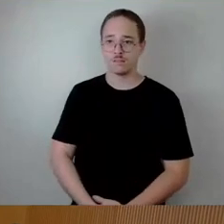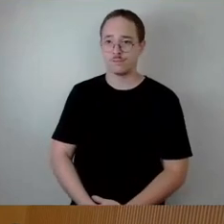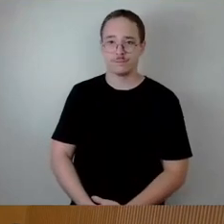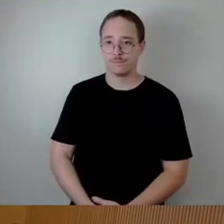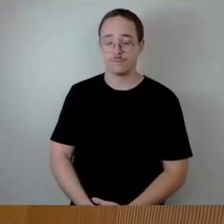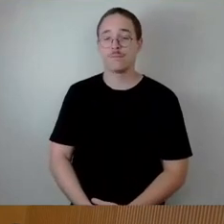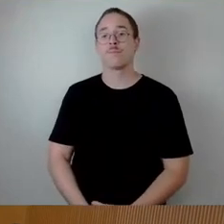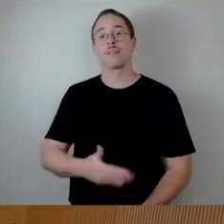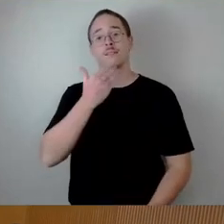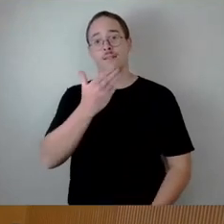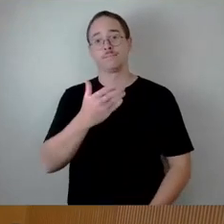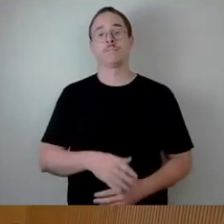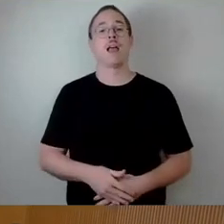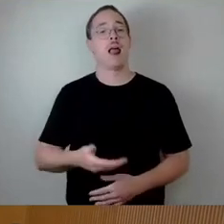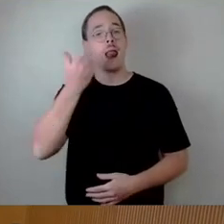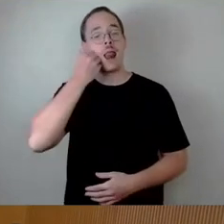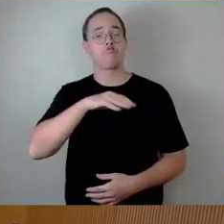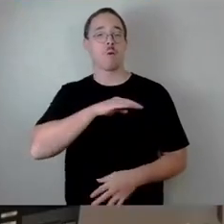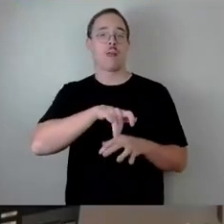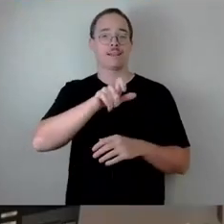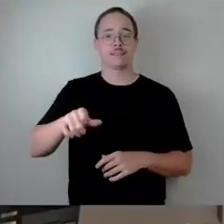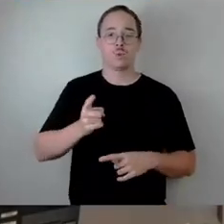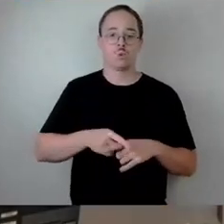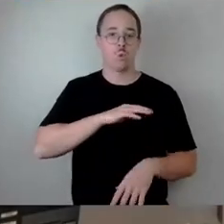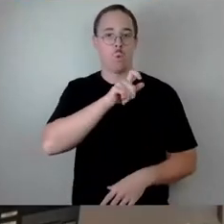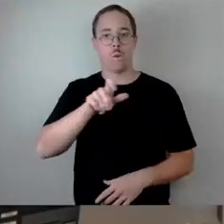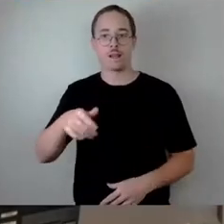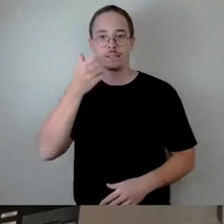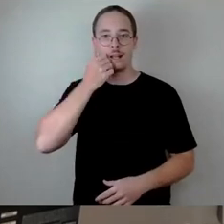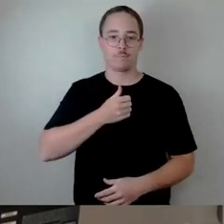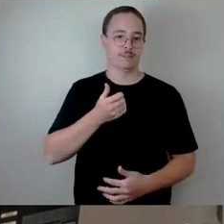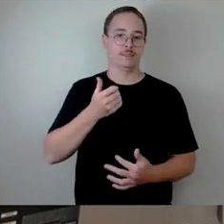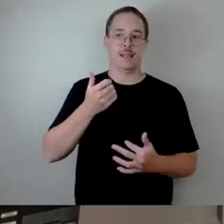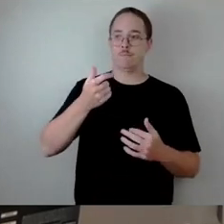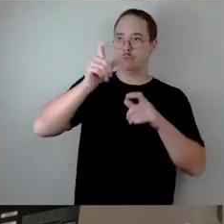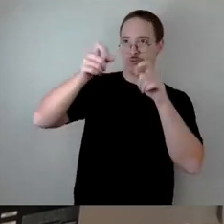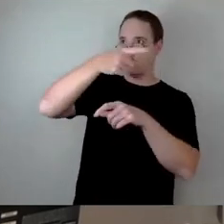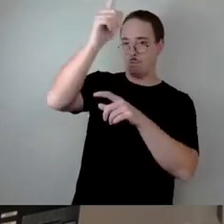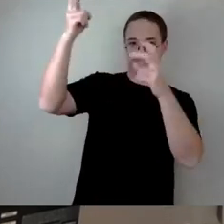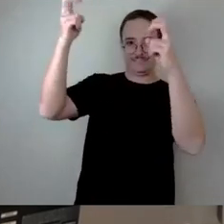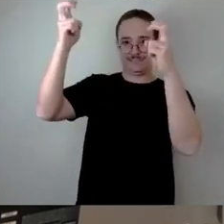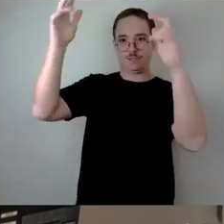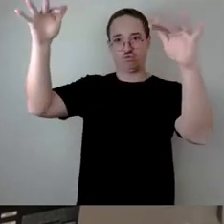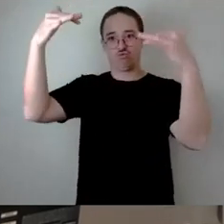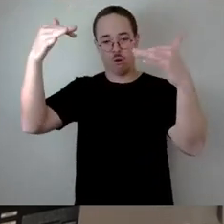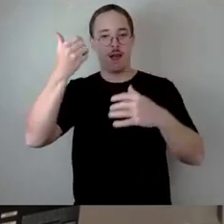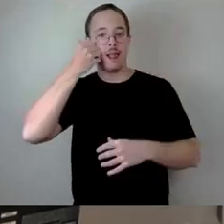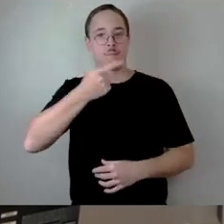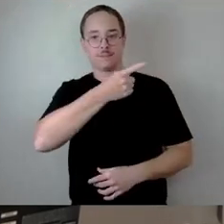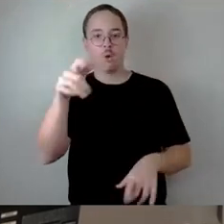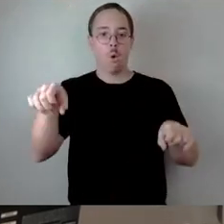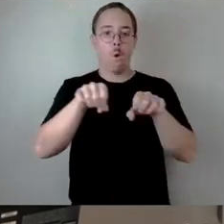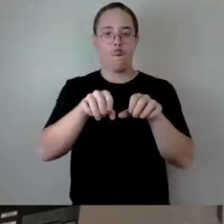Liebe Kolleginnen und Kollegen, sehr geehrter Herr Oberbürgermeister, liebe Menschen, die da oben sitzen, liebe Leute im Stream, worüber reden wir hier? Wir reden über eine kommunale